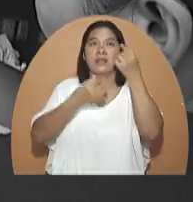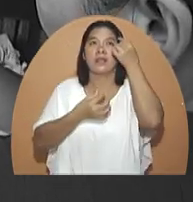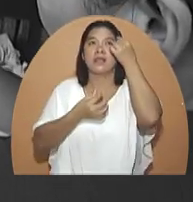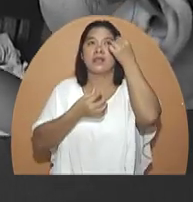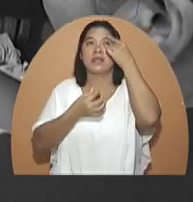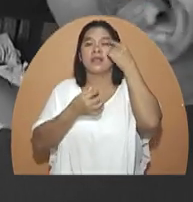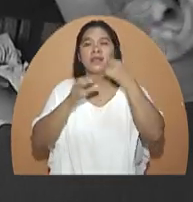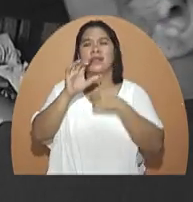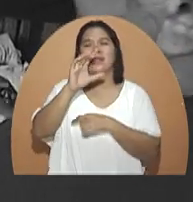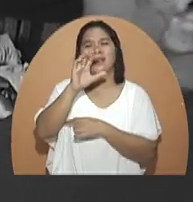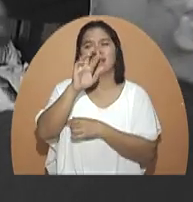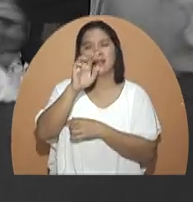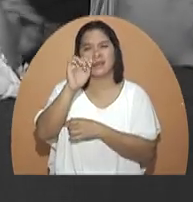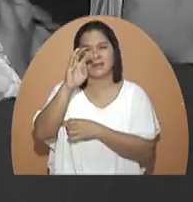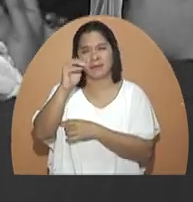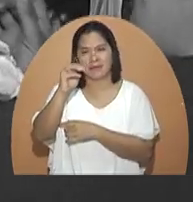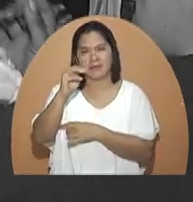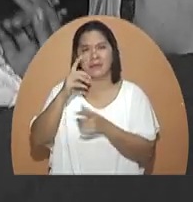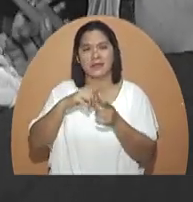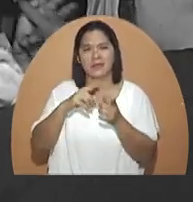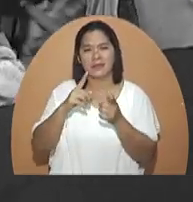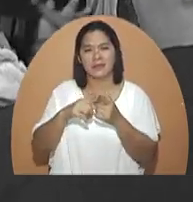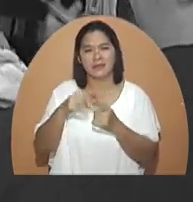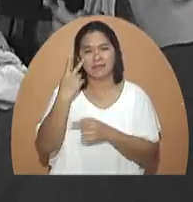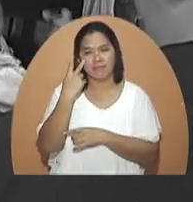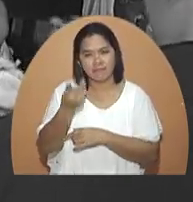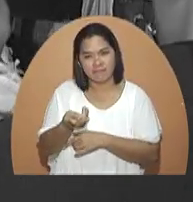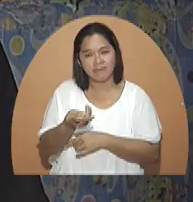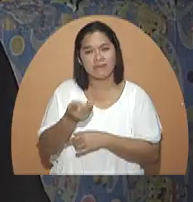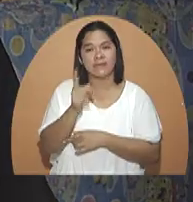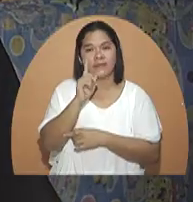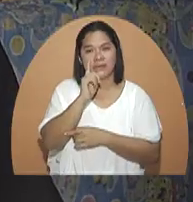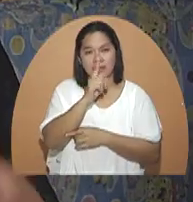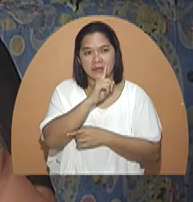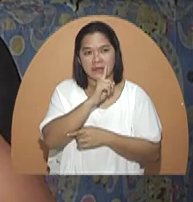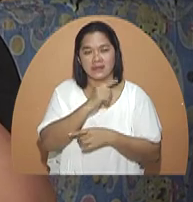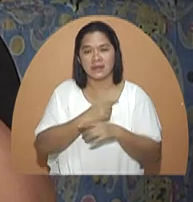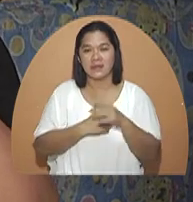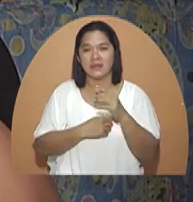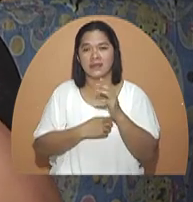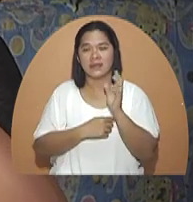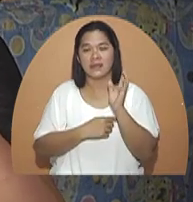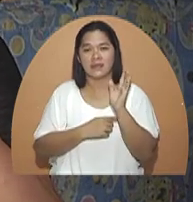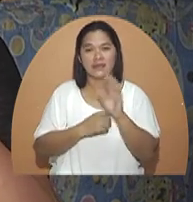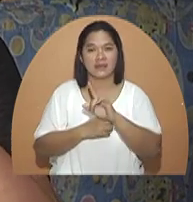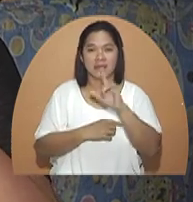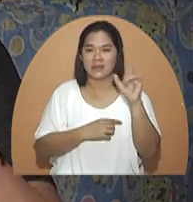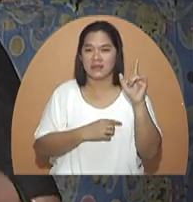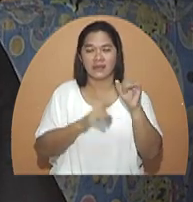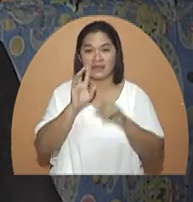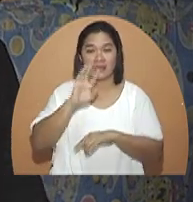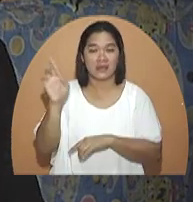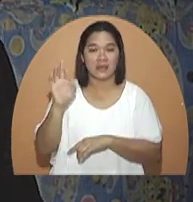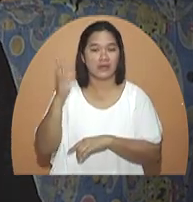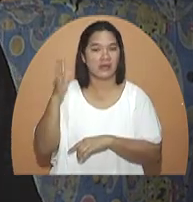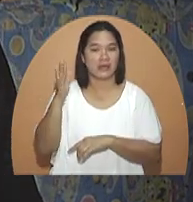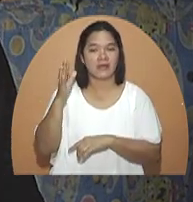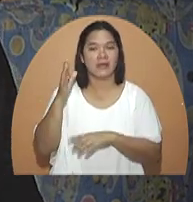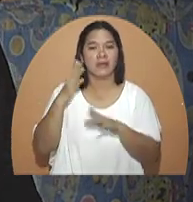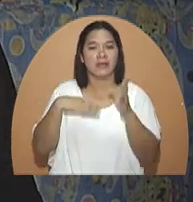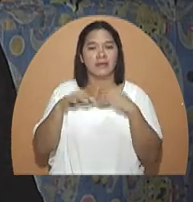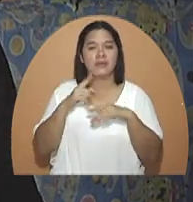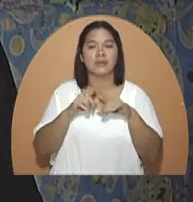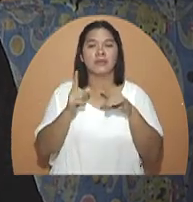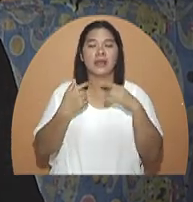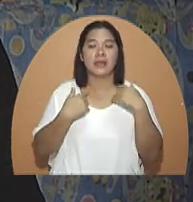yan ng cream tapos tinignan po yung mata niya dito po wala nang bandaw pa ano diferensya tapos